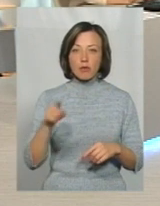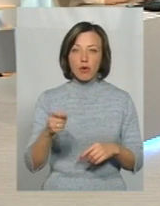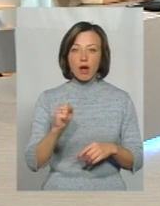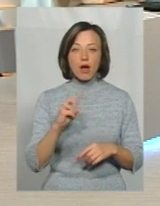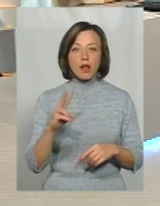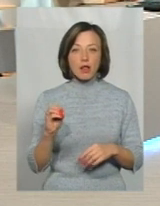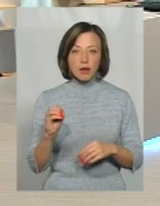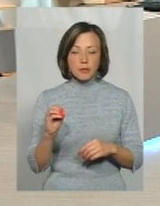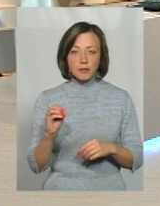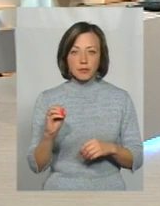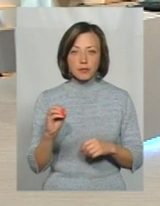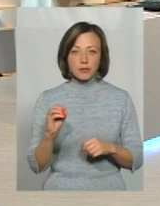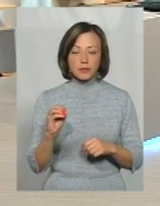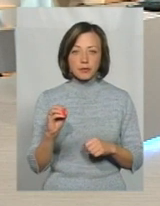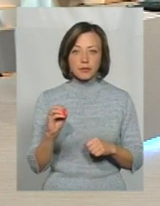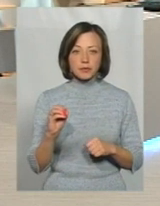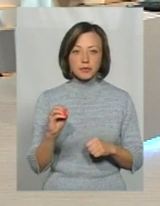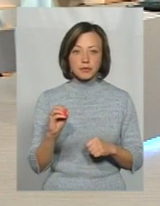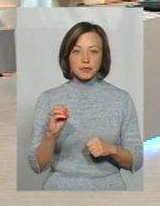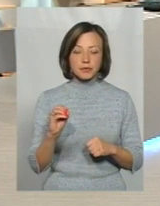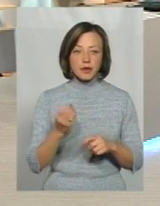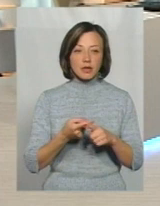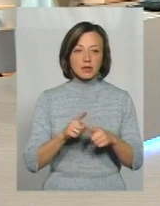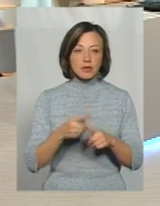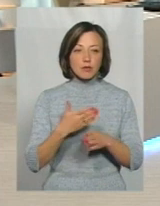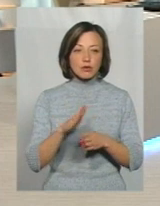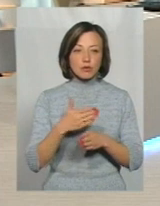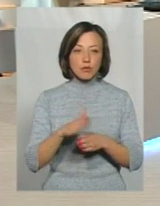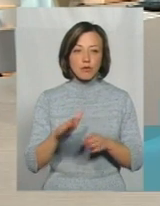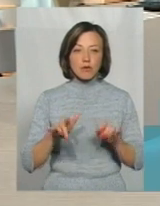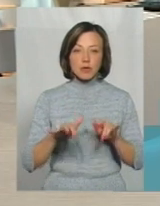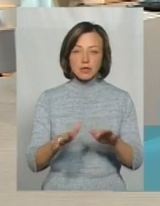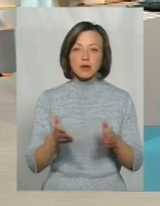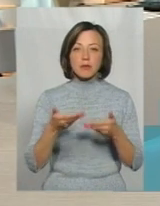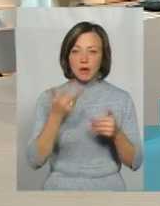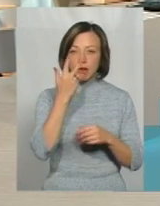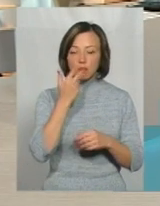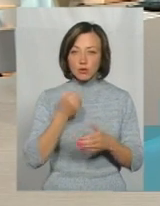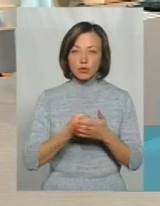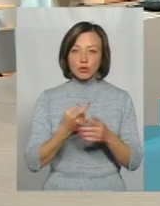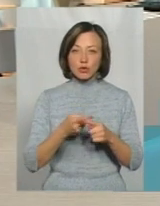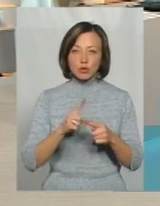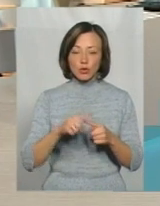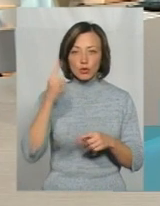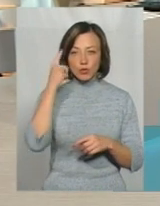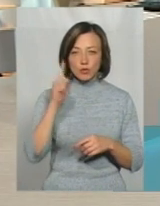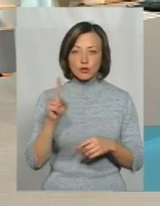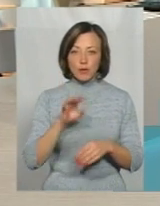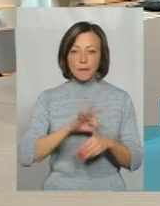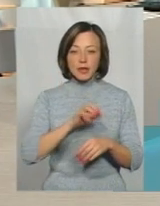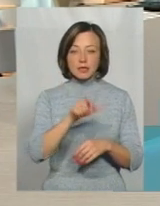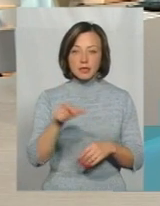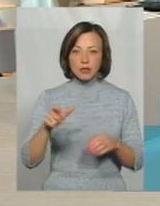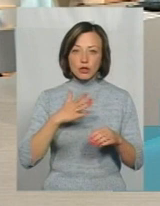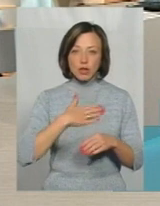але це поступовий процес, і ми адаптовуємося до цього. Я думаю, що і пацієнти